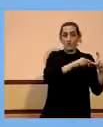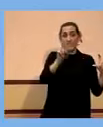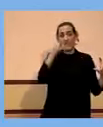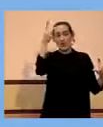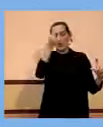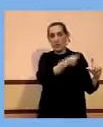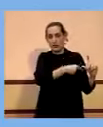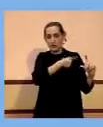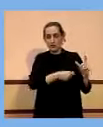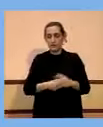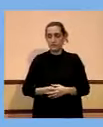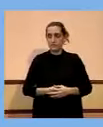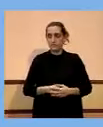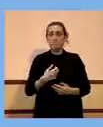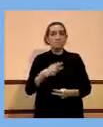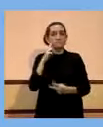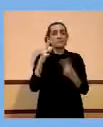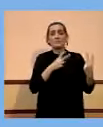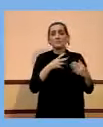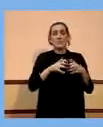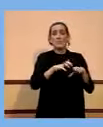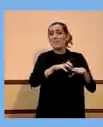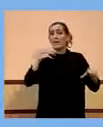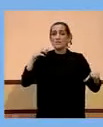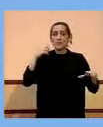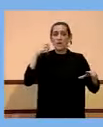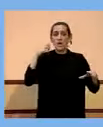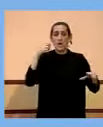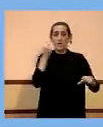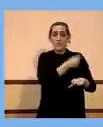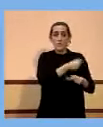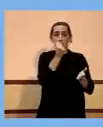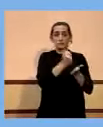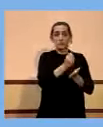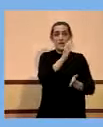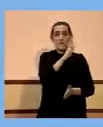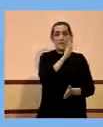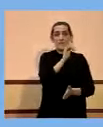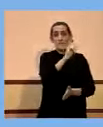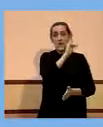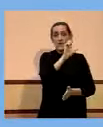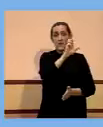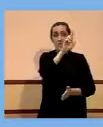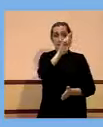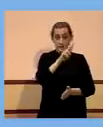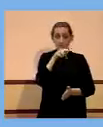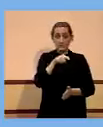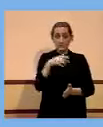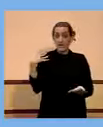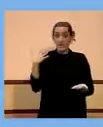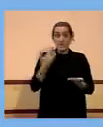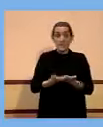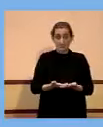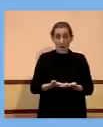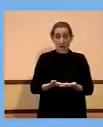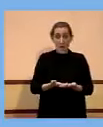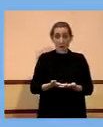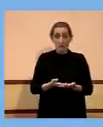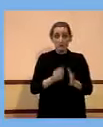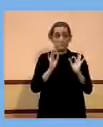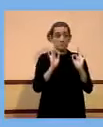majoritàriament tenim vacunes de Pfizer i fins ara, fins a aquest moment, estem treballant en aquestes